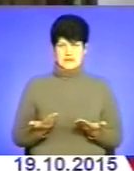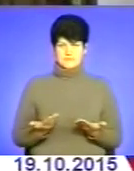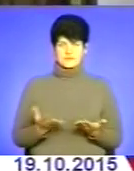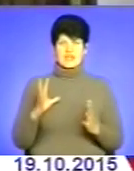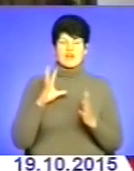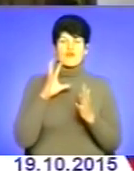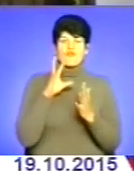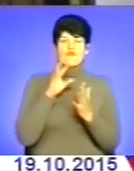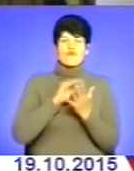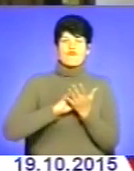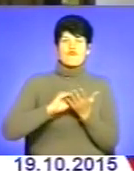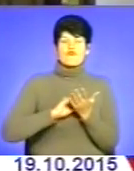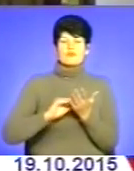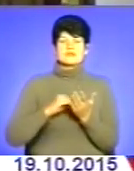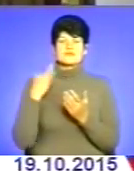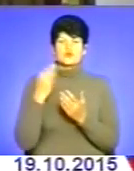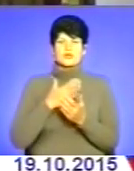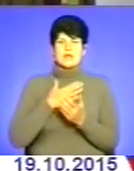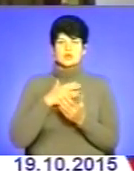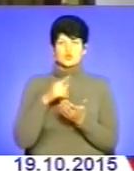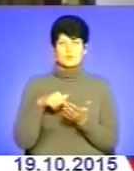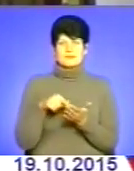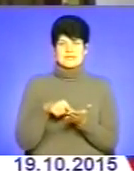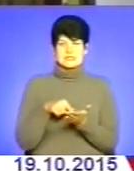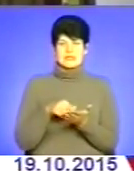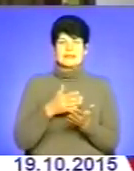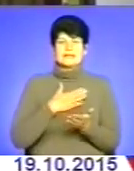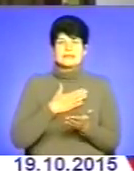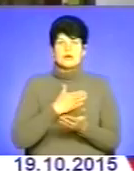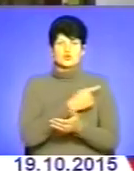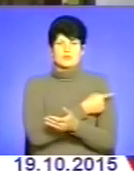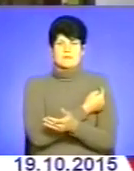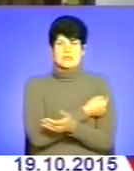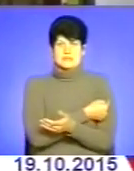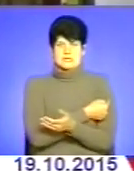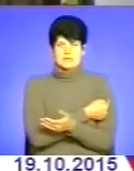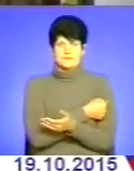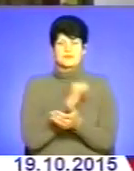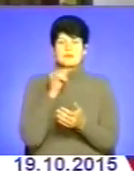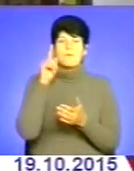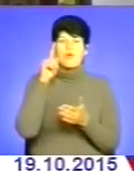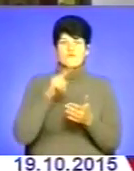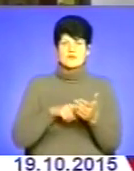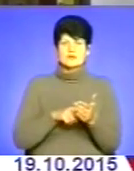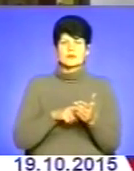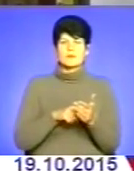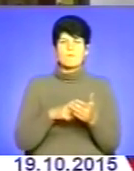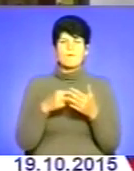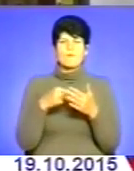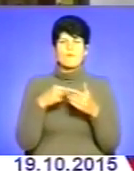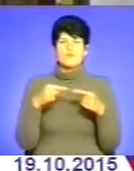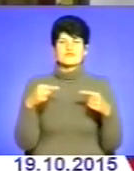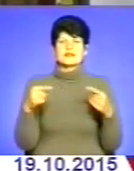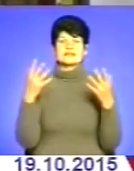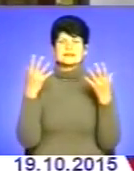в історію і нашого міста, і нашої медицини І повірте, повсякденно він